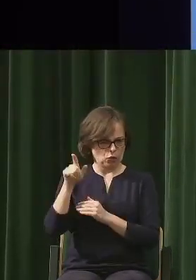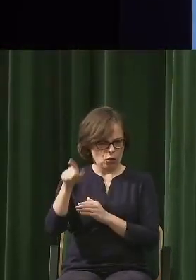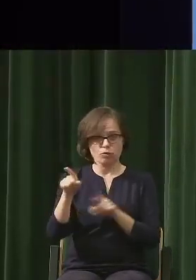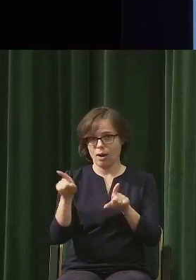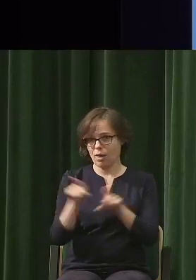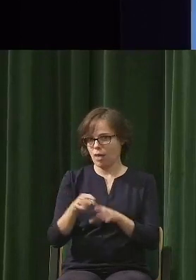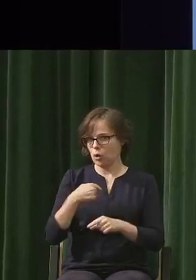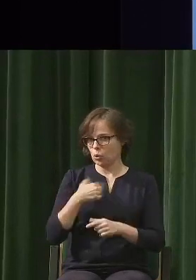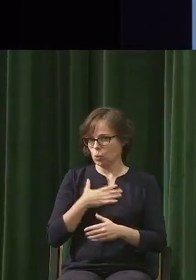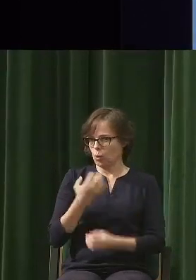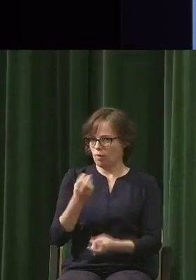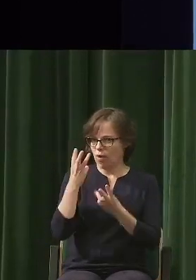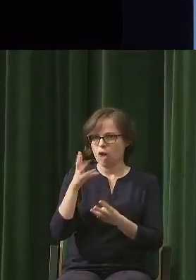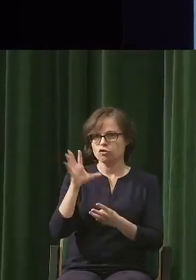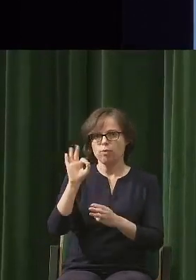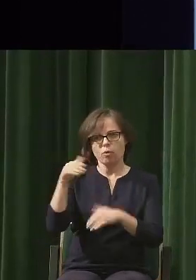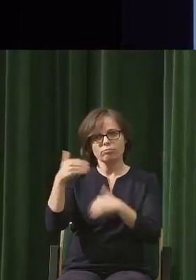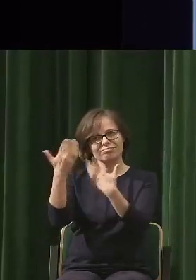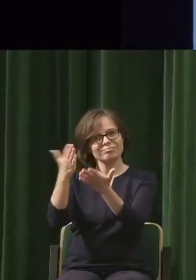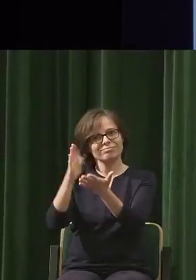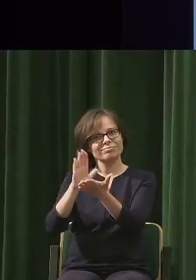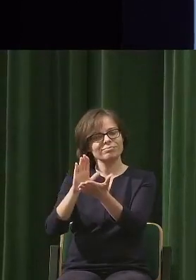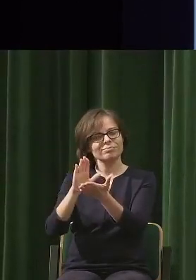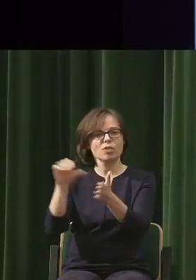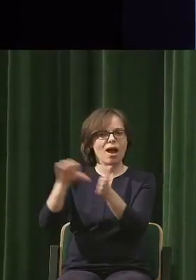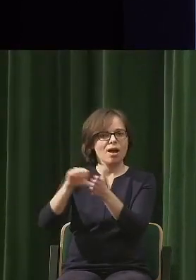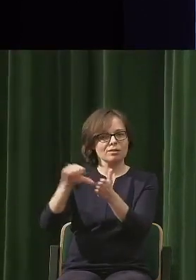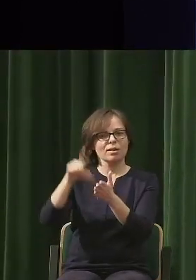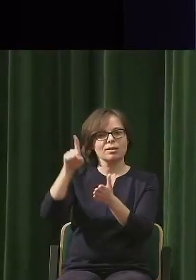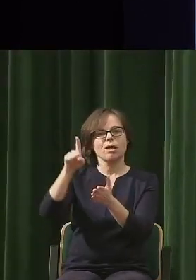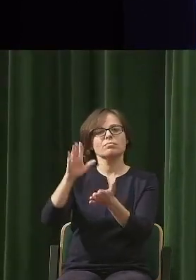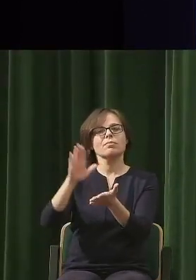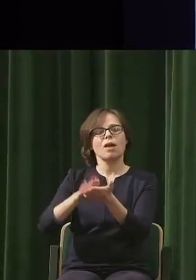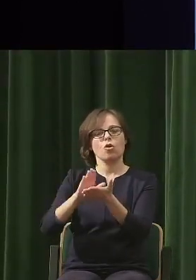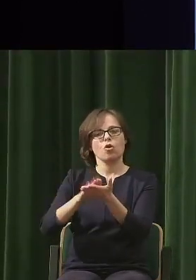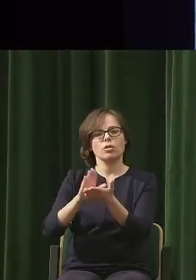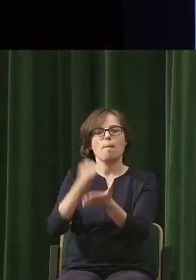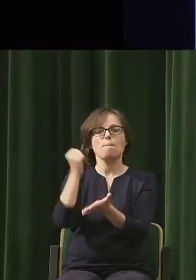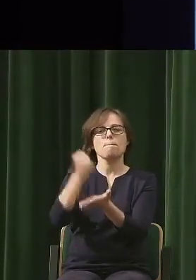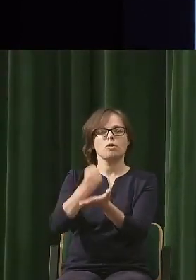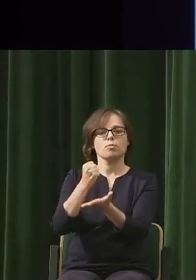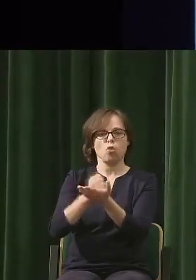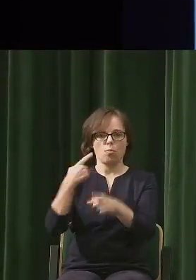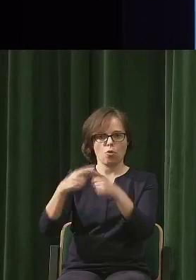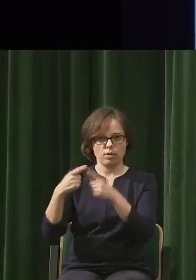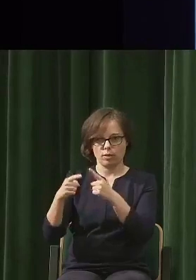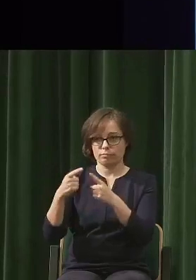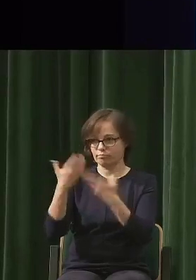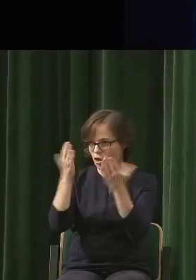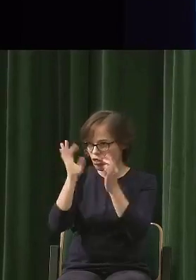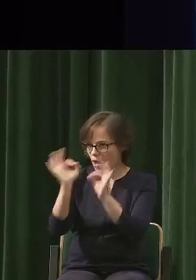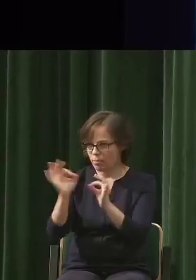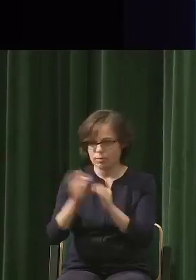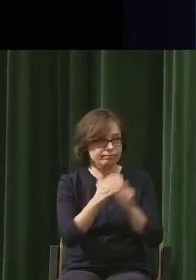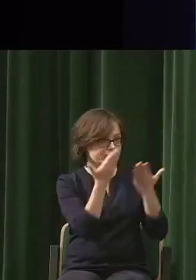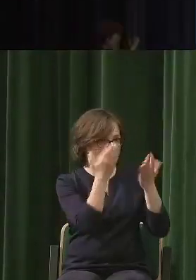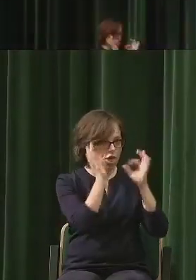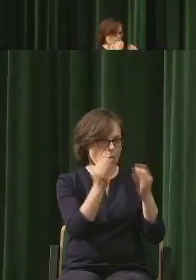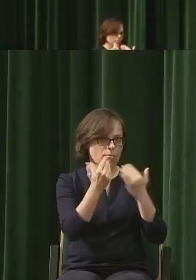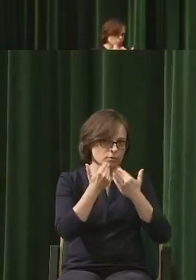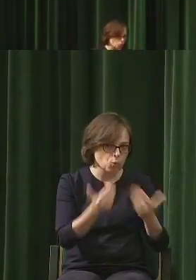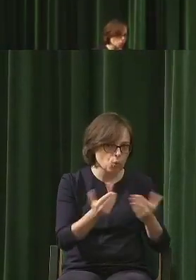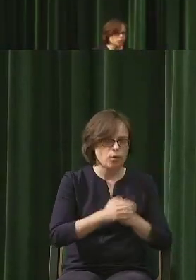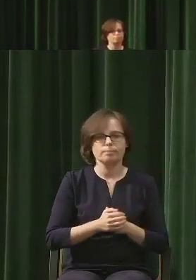nominowana do paszportów polityki. Więc dzień dobry, witamy jeszcze raz. Dzień dobry. Dzień dobry, dziękuję.